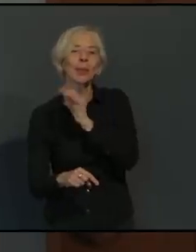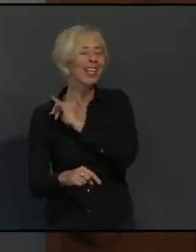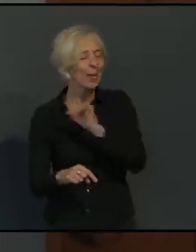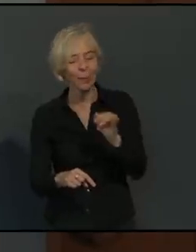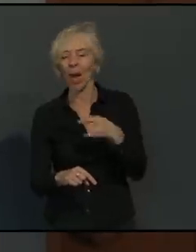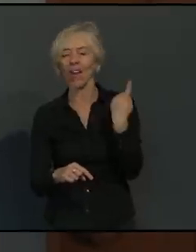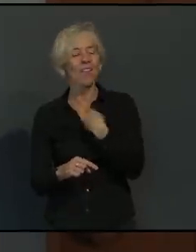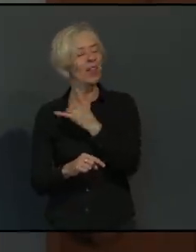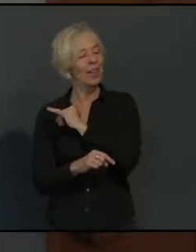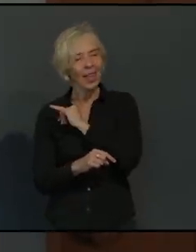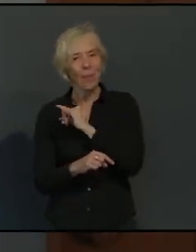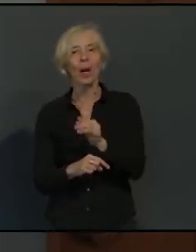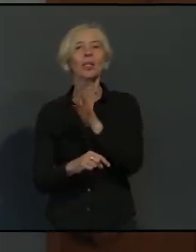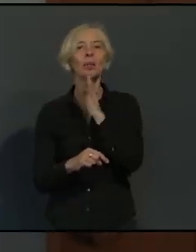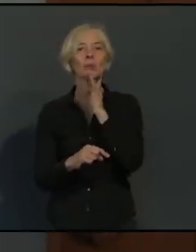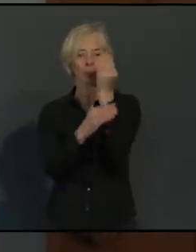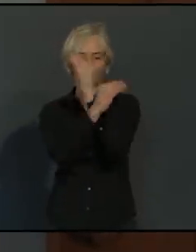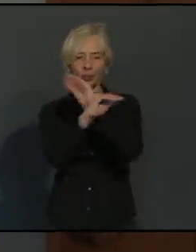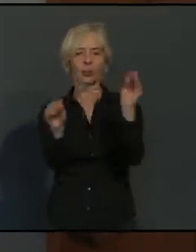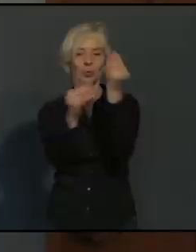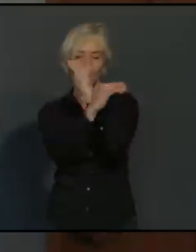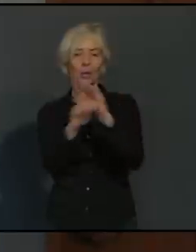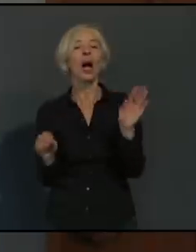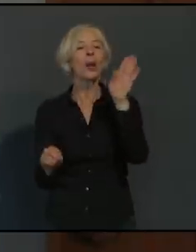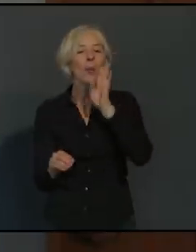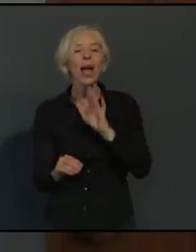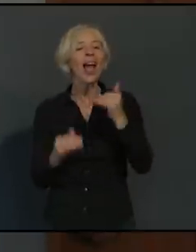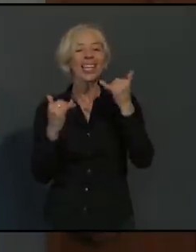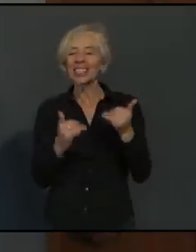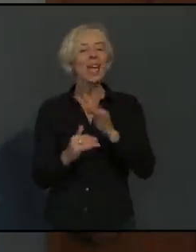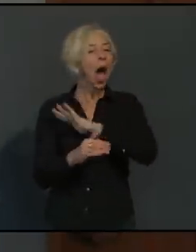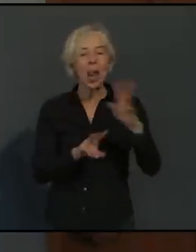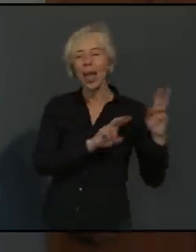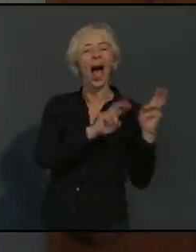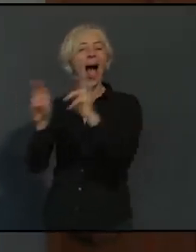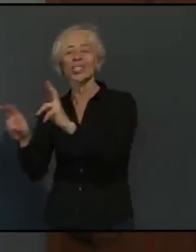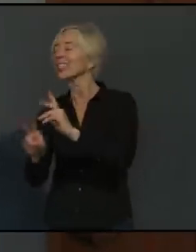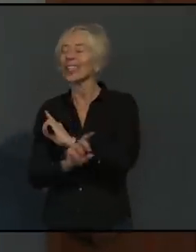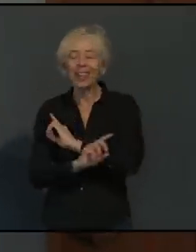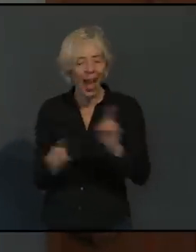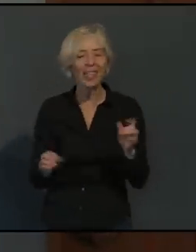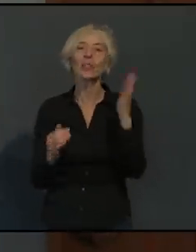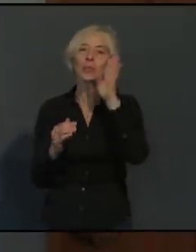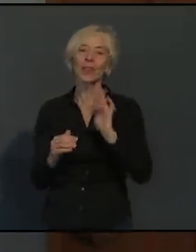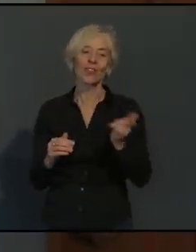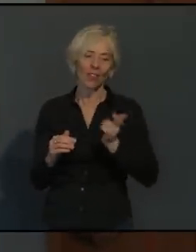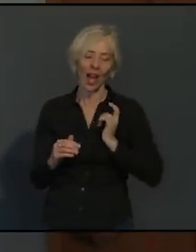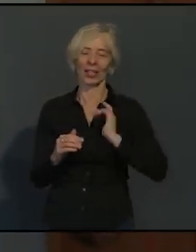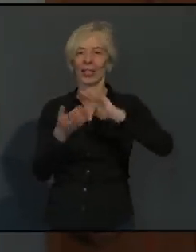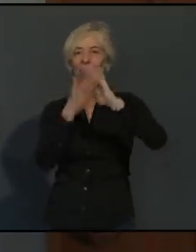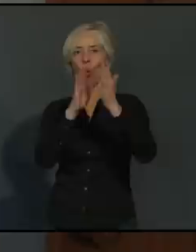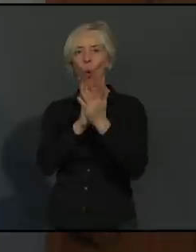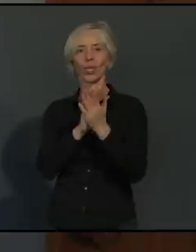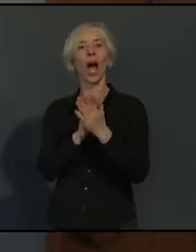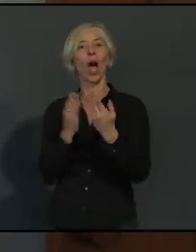dass die Straßenbahnen gleichmäßig befüllt werden sollen, also alle Einstiege genutzt werden, damit eine optimale Verteilung im